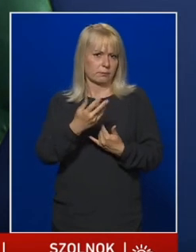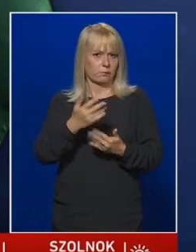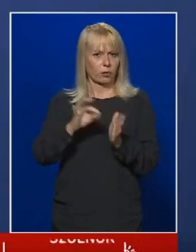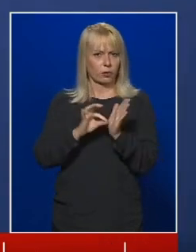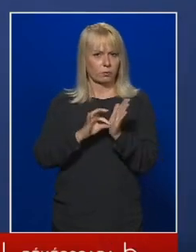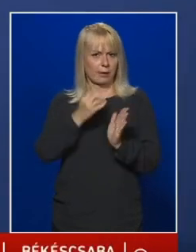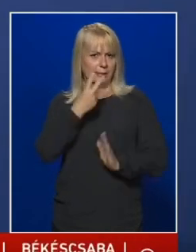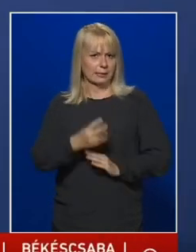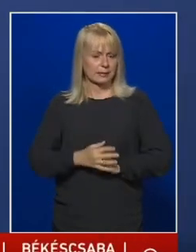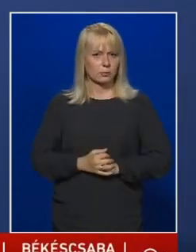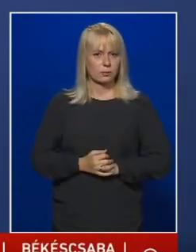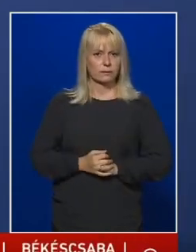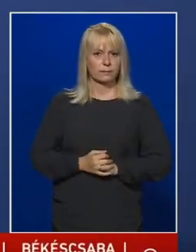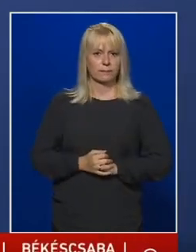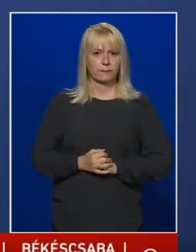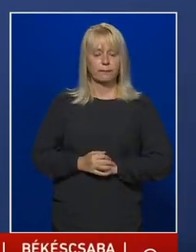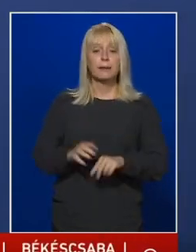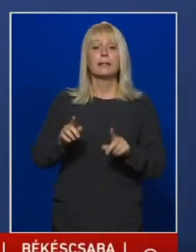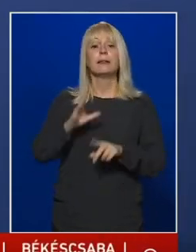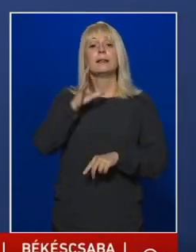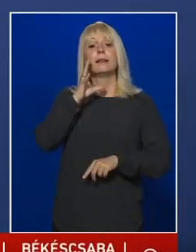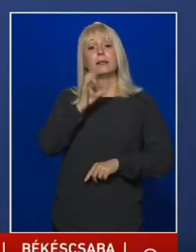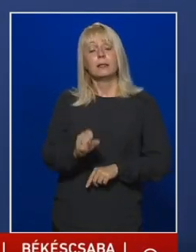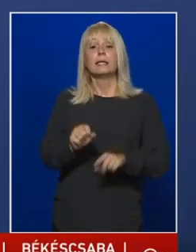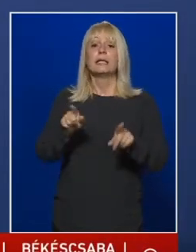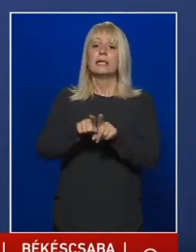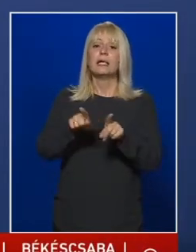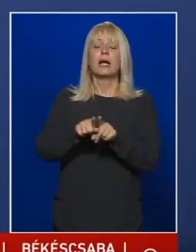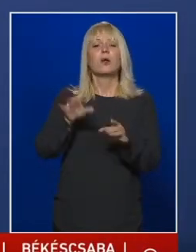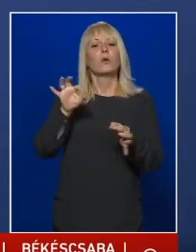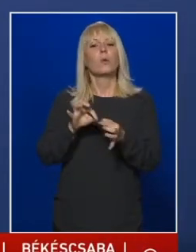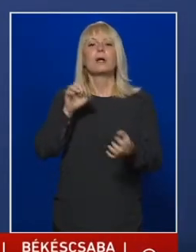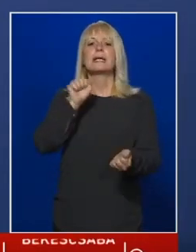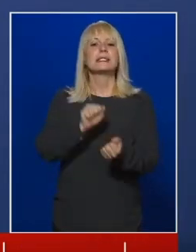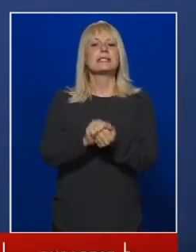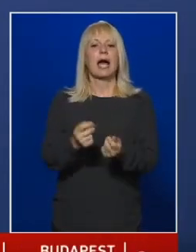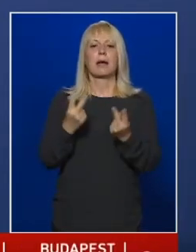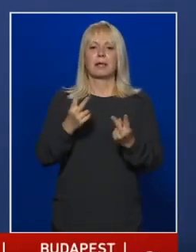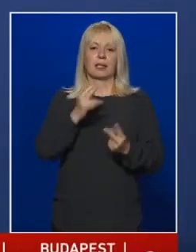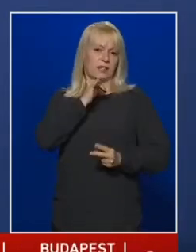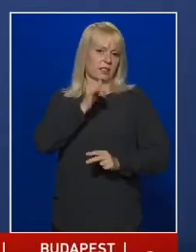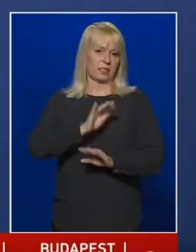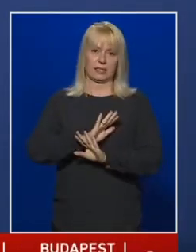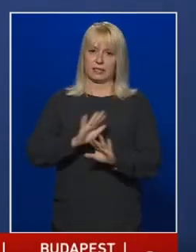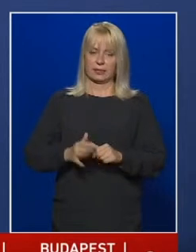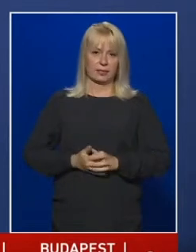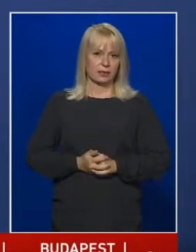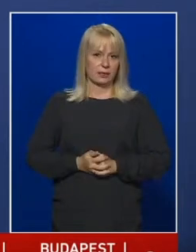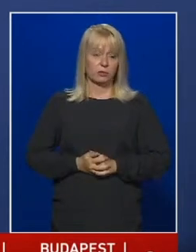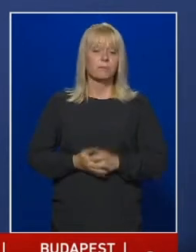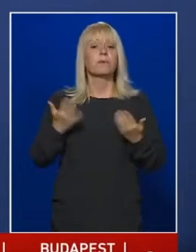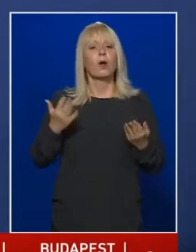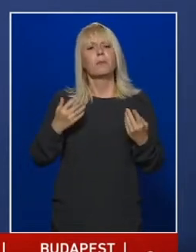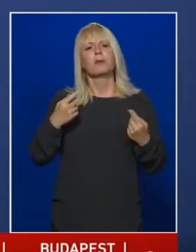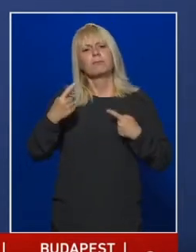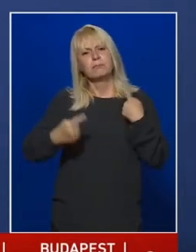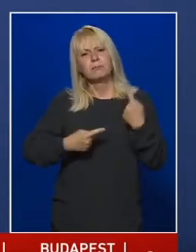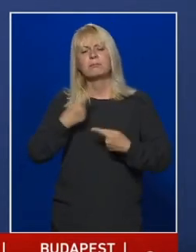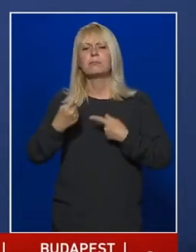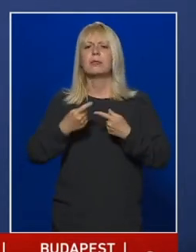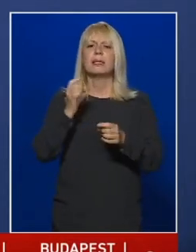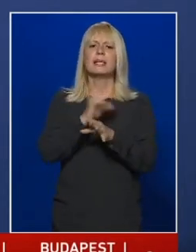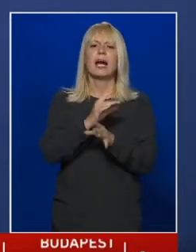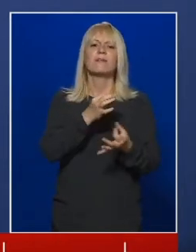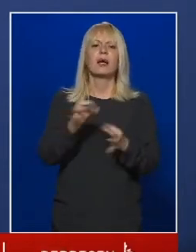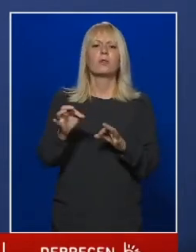Ilyen konkrét számérték nincs. A klasszikus járványügyi